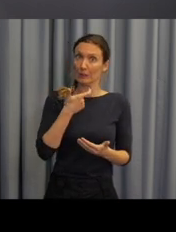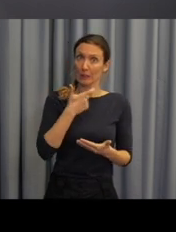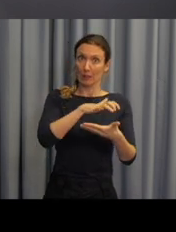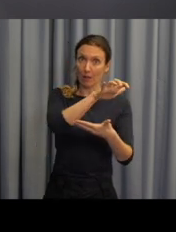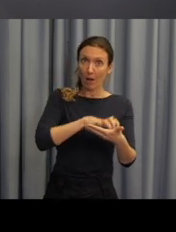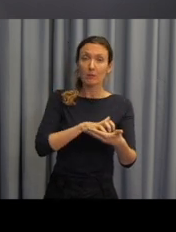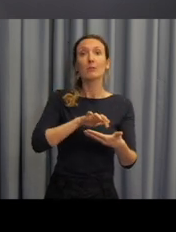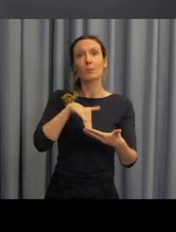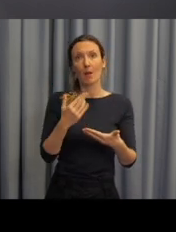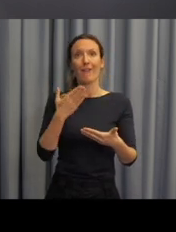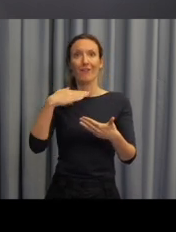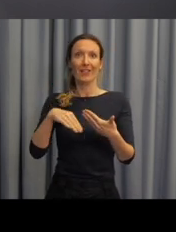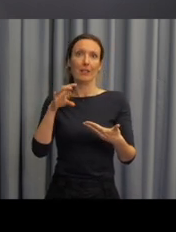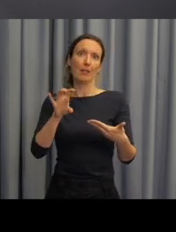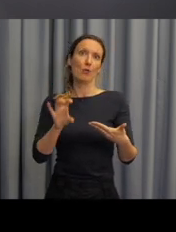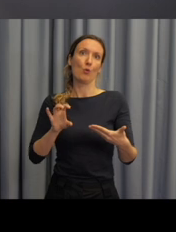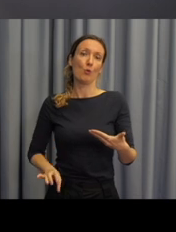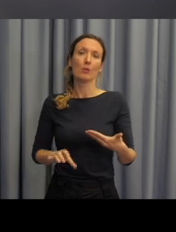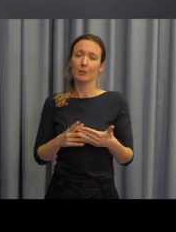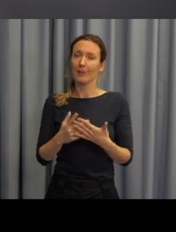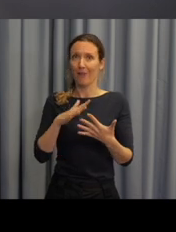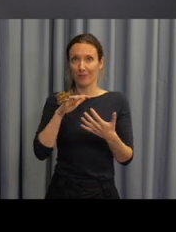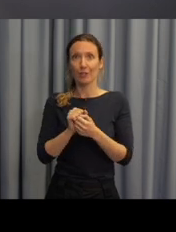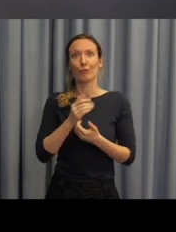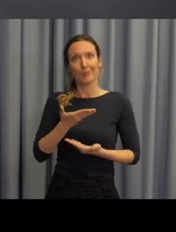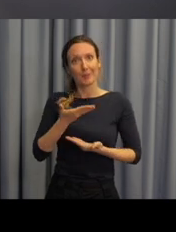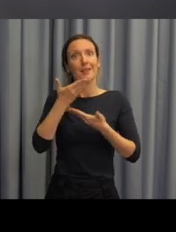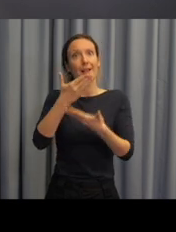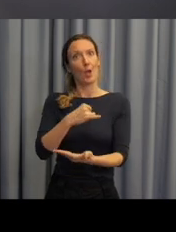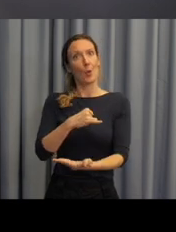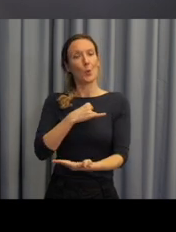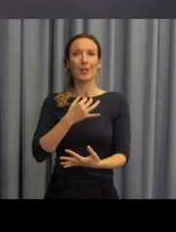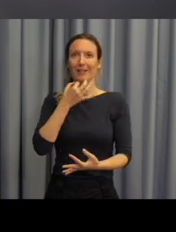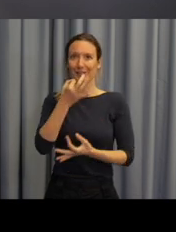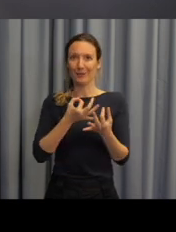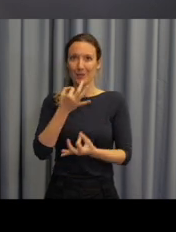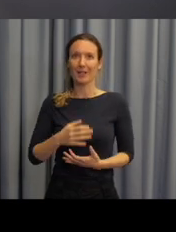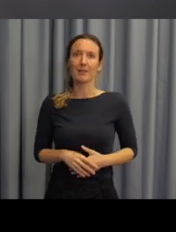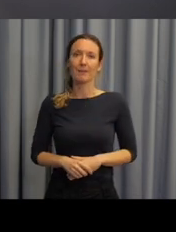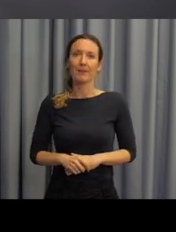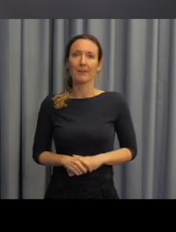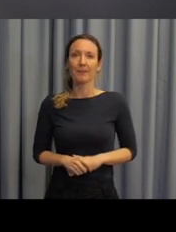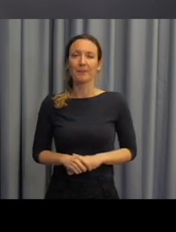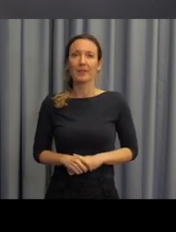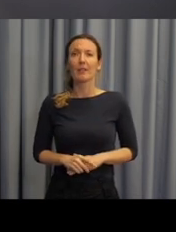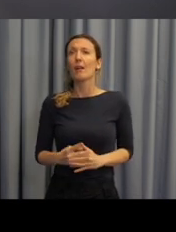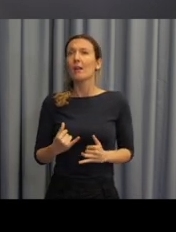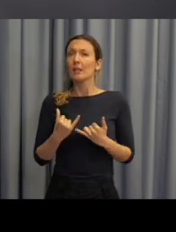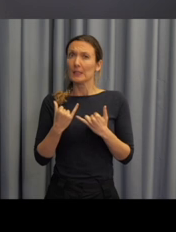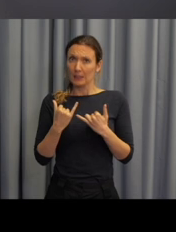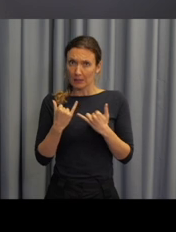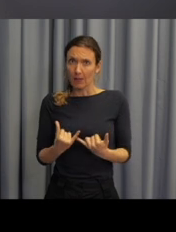abyste si metodiky prošli, prolistovali, jsou ve dvojjazyčném vydání a věřím tomu, že vám přinesou